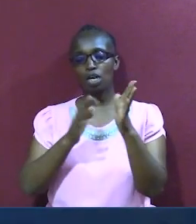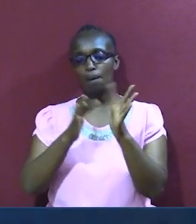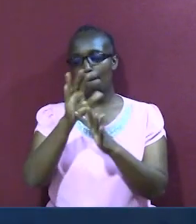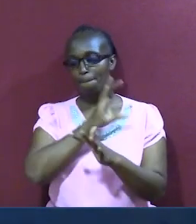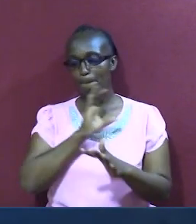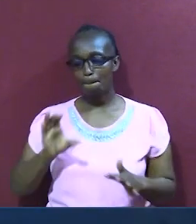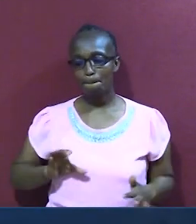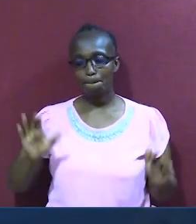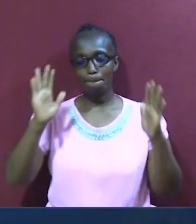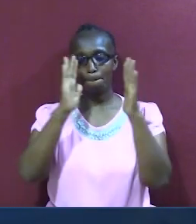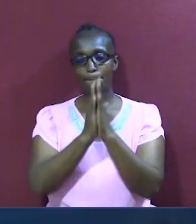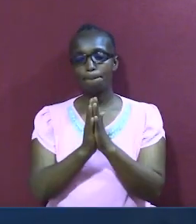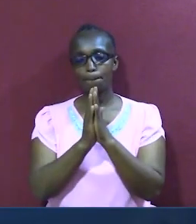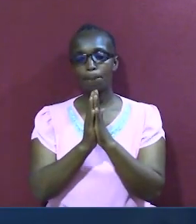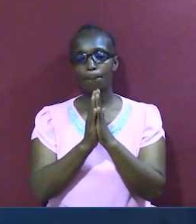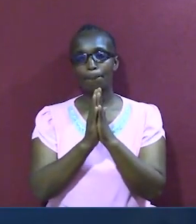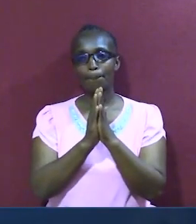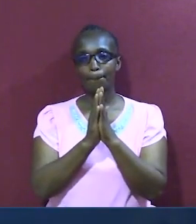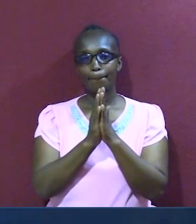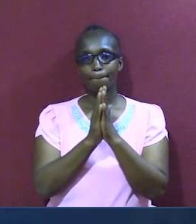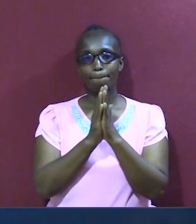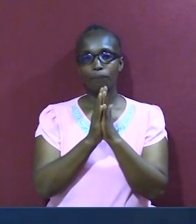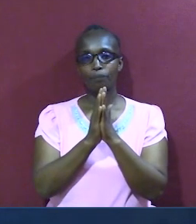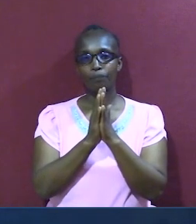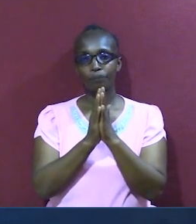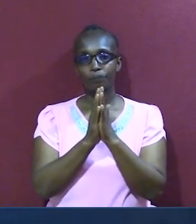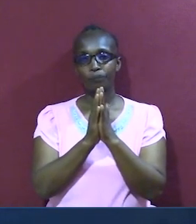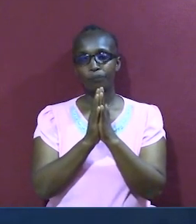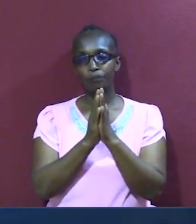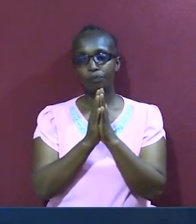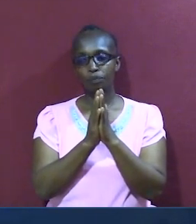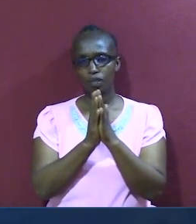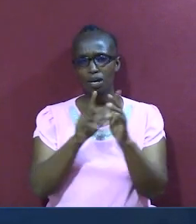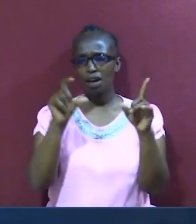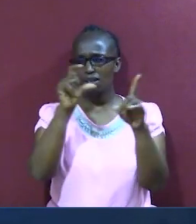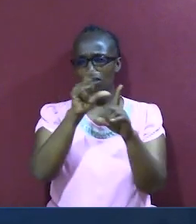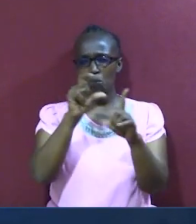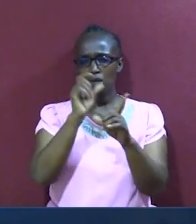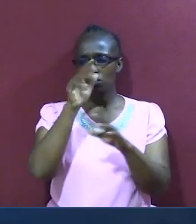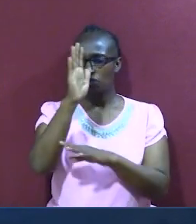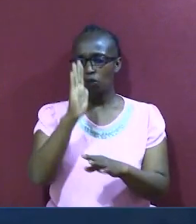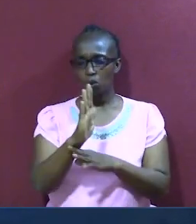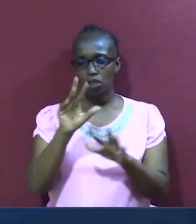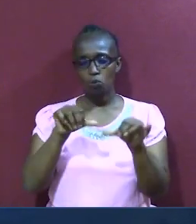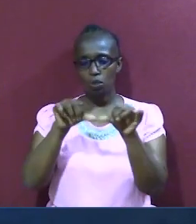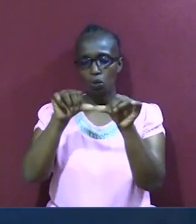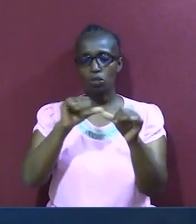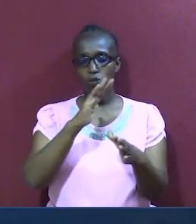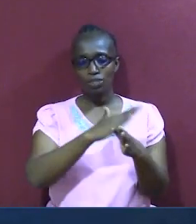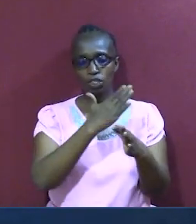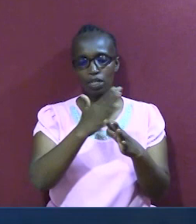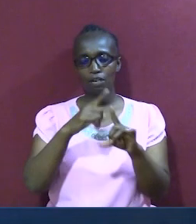muamba na mokozi wetu tumeomba. Asi, neno la mungu, tutalisoma kwenye